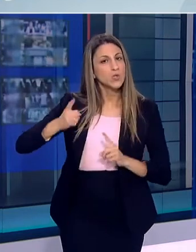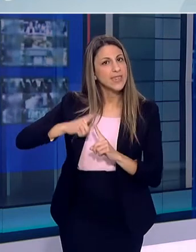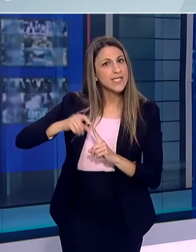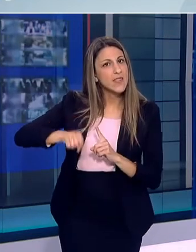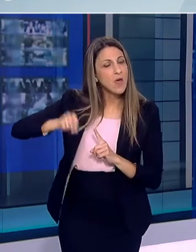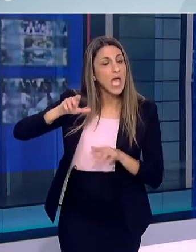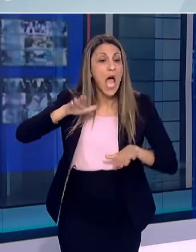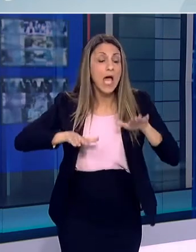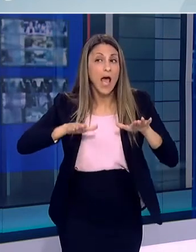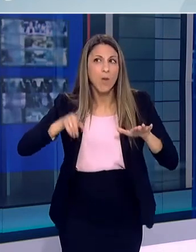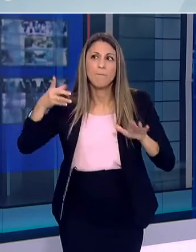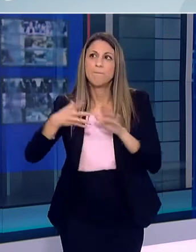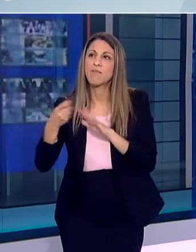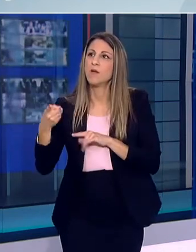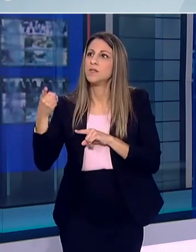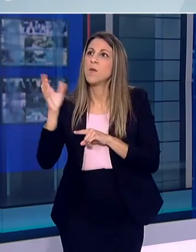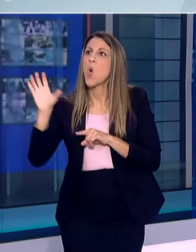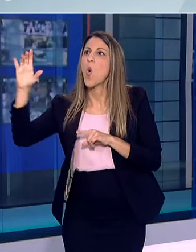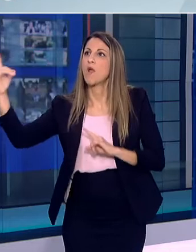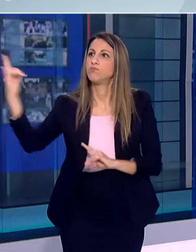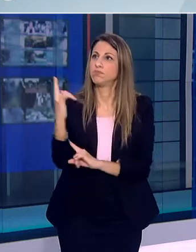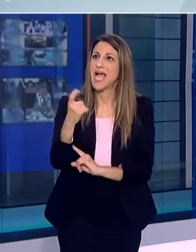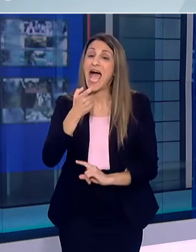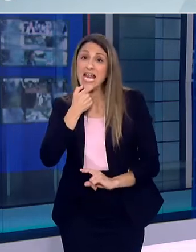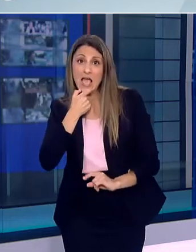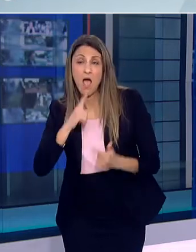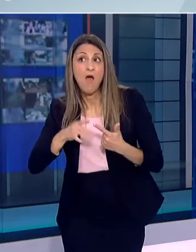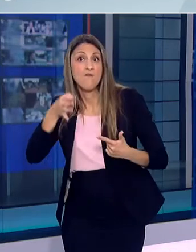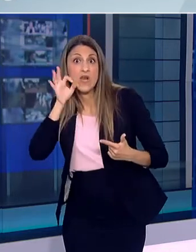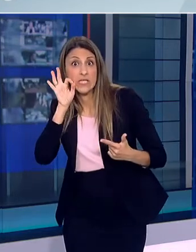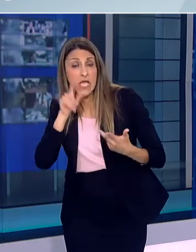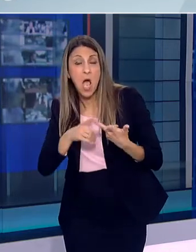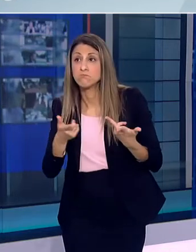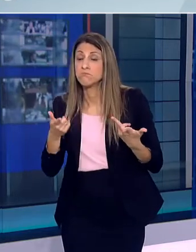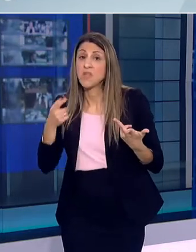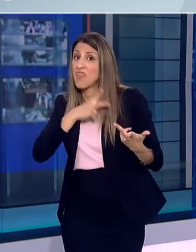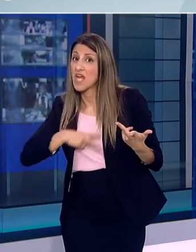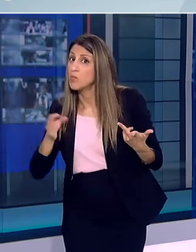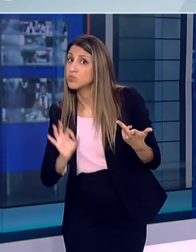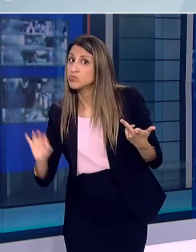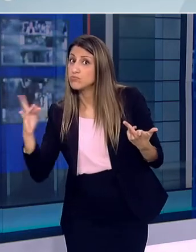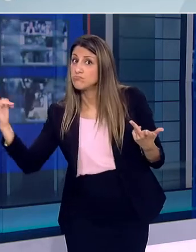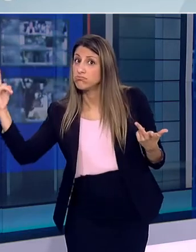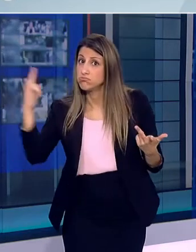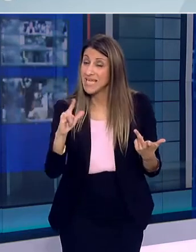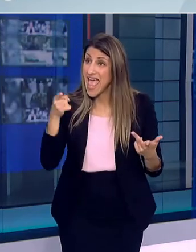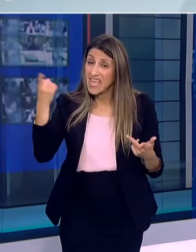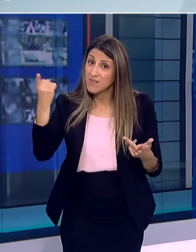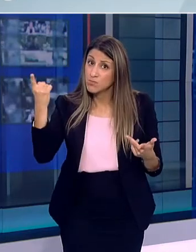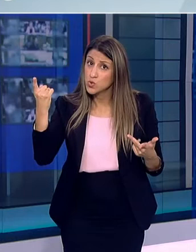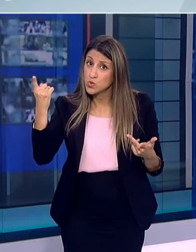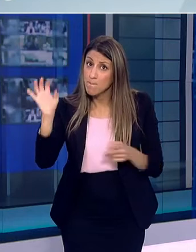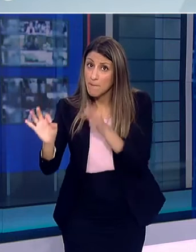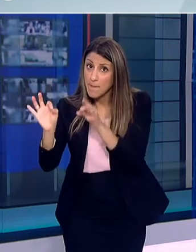χώρα από την οποία έρχεται κάποιος σας θυμίζω ότι στην αρχή της πανδημίας απαγορευόταν η πτήση από τα επίκεντρα της επιδημίας όπως η